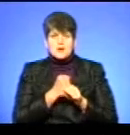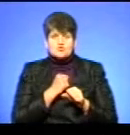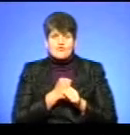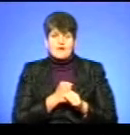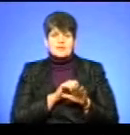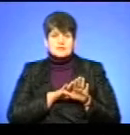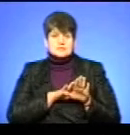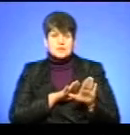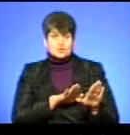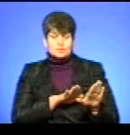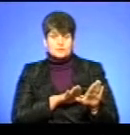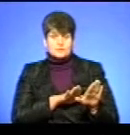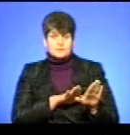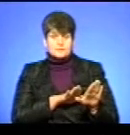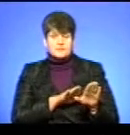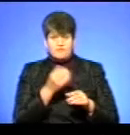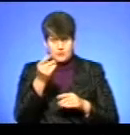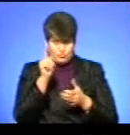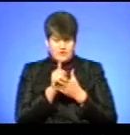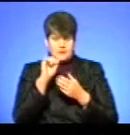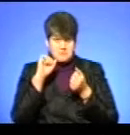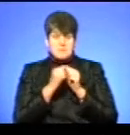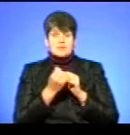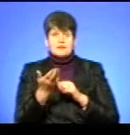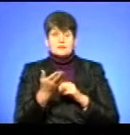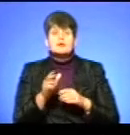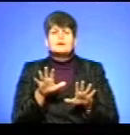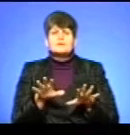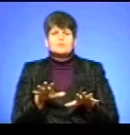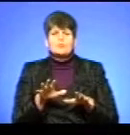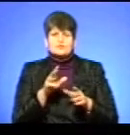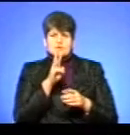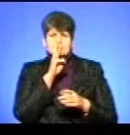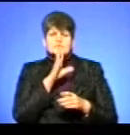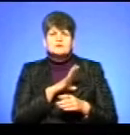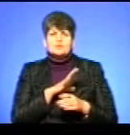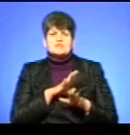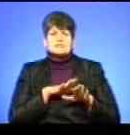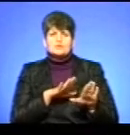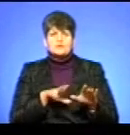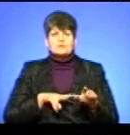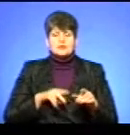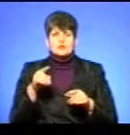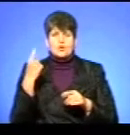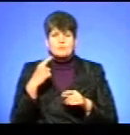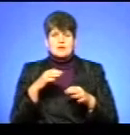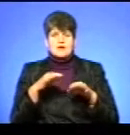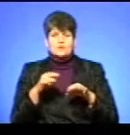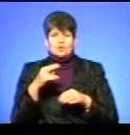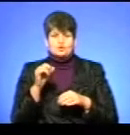заступником. Ви повинні пам'ятати, який у вас був посадовий вклад, коли ви були заступником директора облавтодору. Я ще раз говорю,